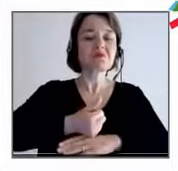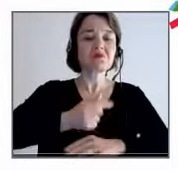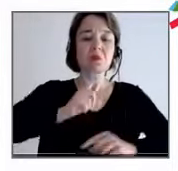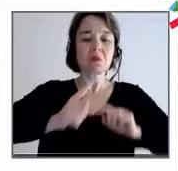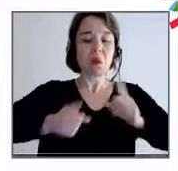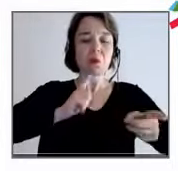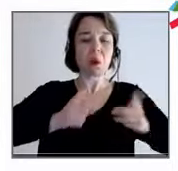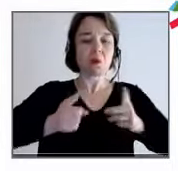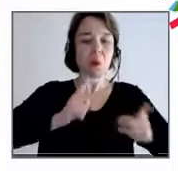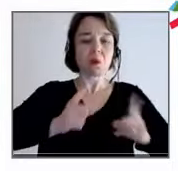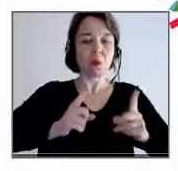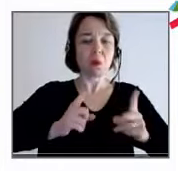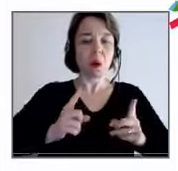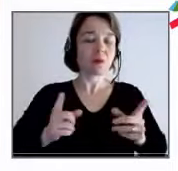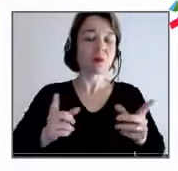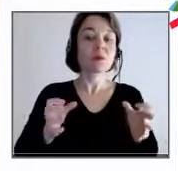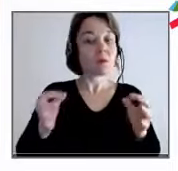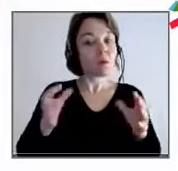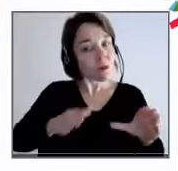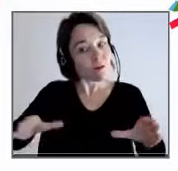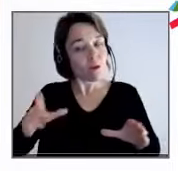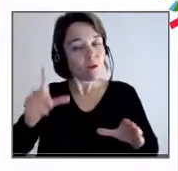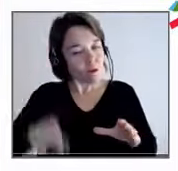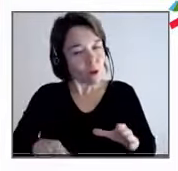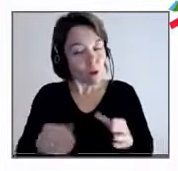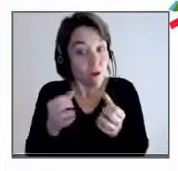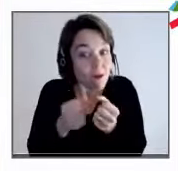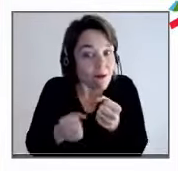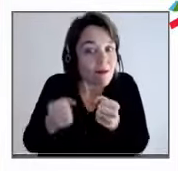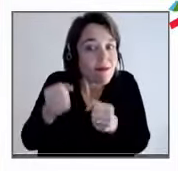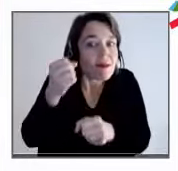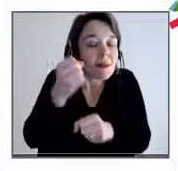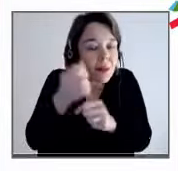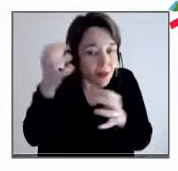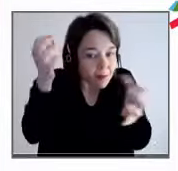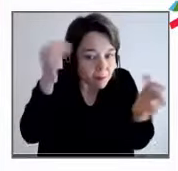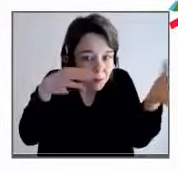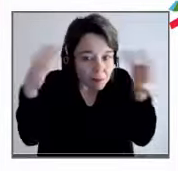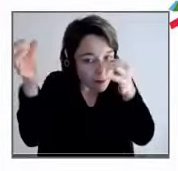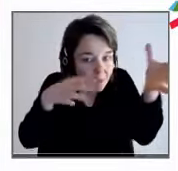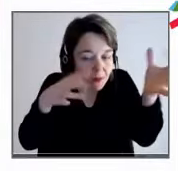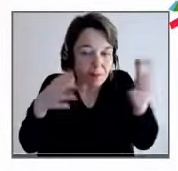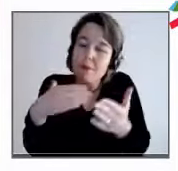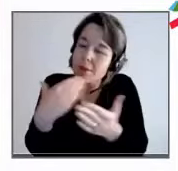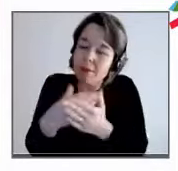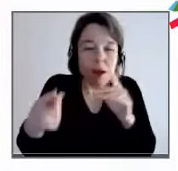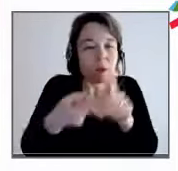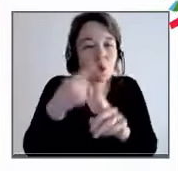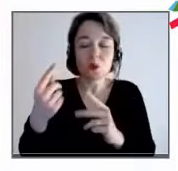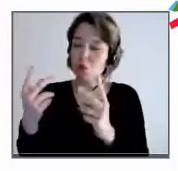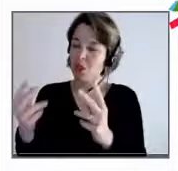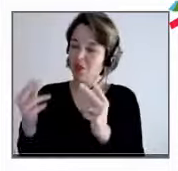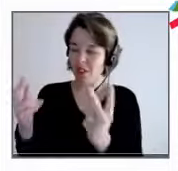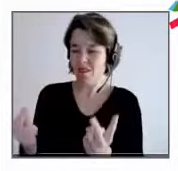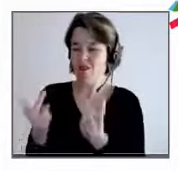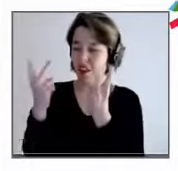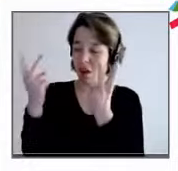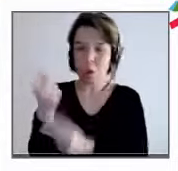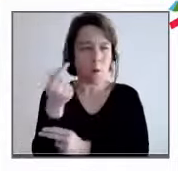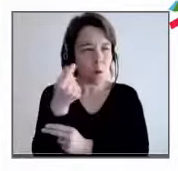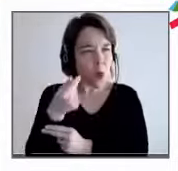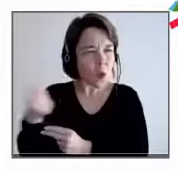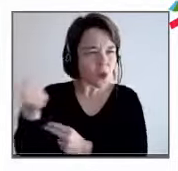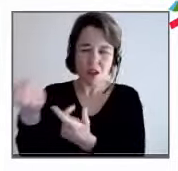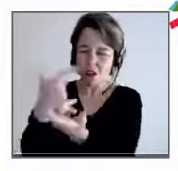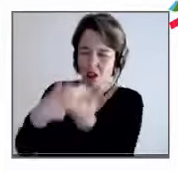créatrice. Et la valeur, on ne peut plus la définir essentiellement en termes monétaires et en termes de